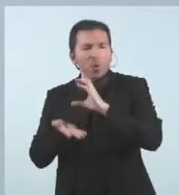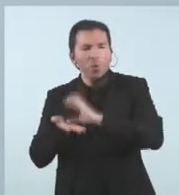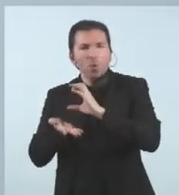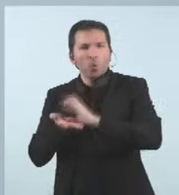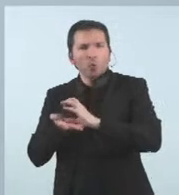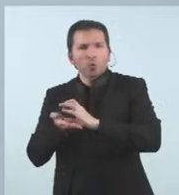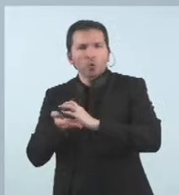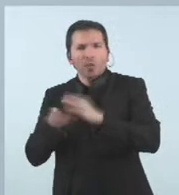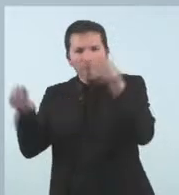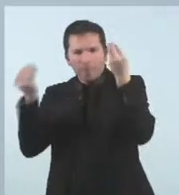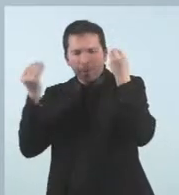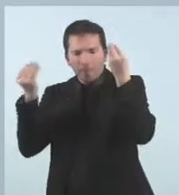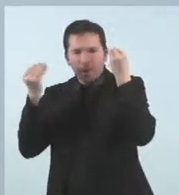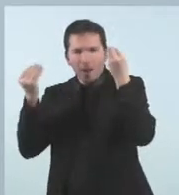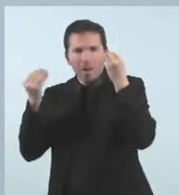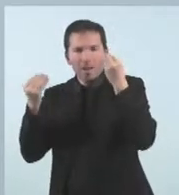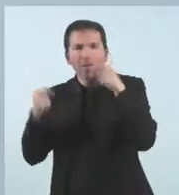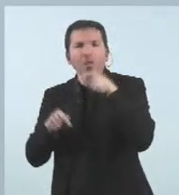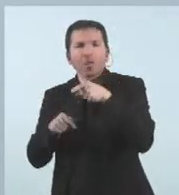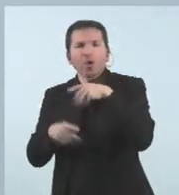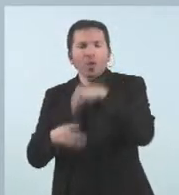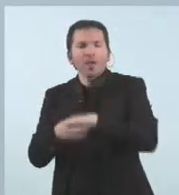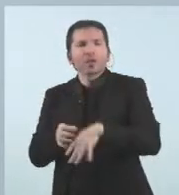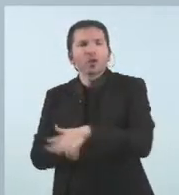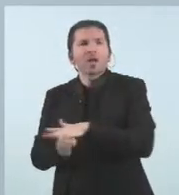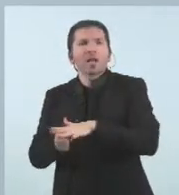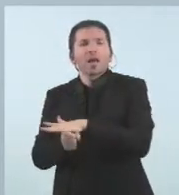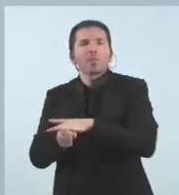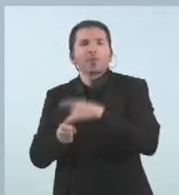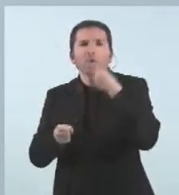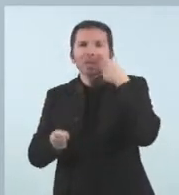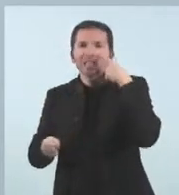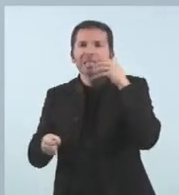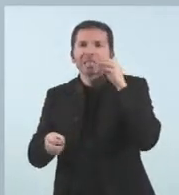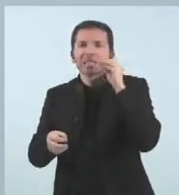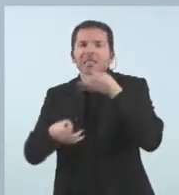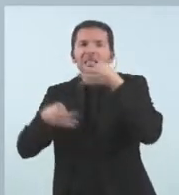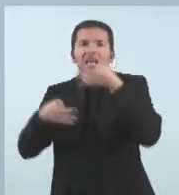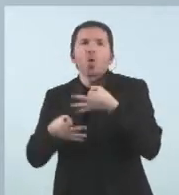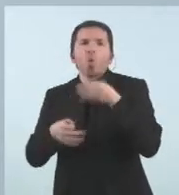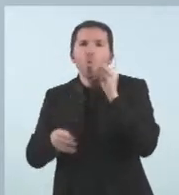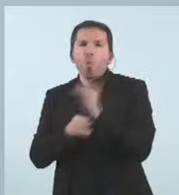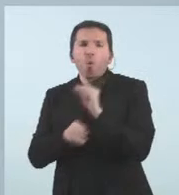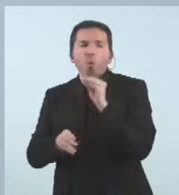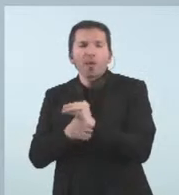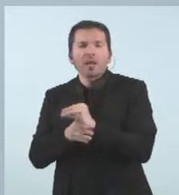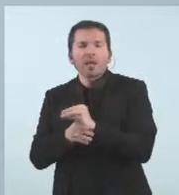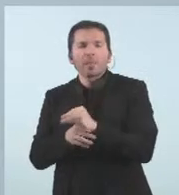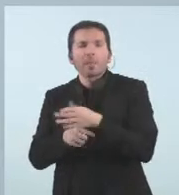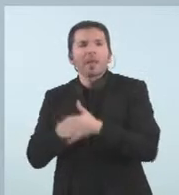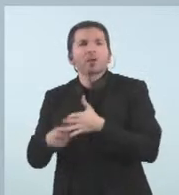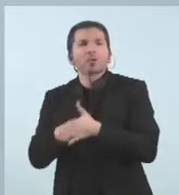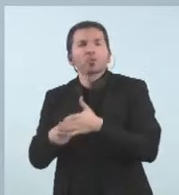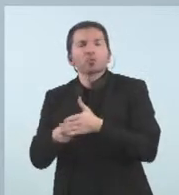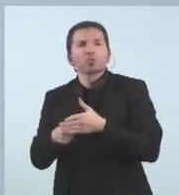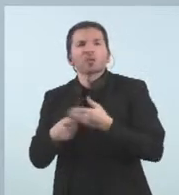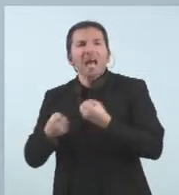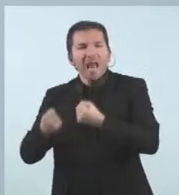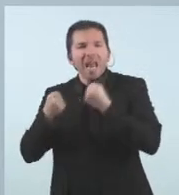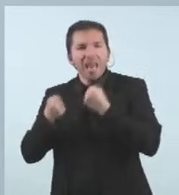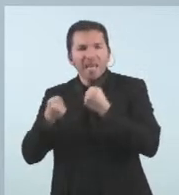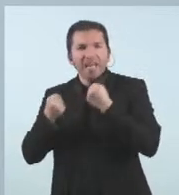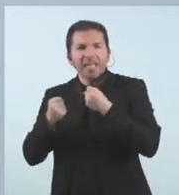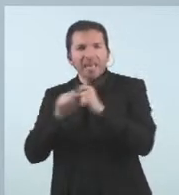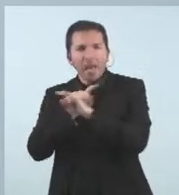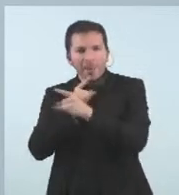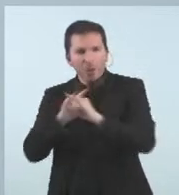des del seu ministeri en els àmbits de seguretat industrial energia i medi ambient la voluntat és que tant els ciutadans com els